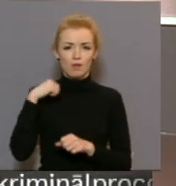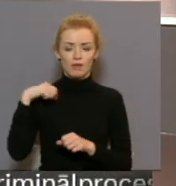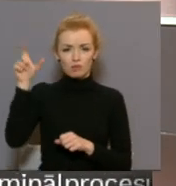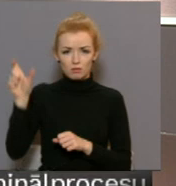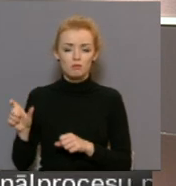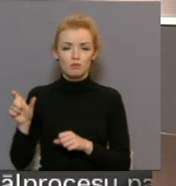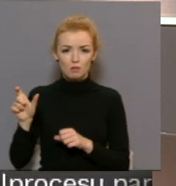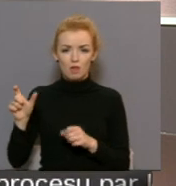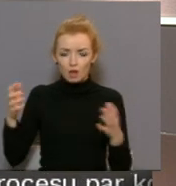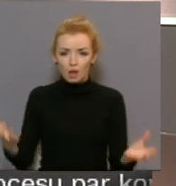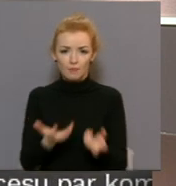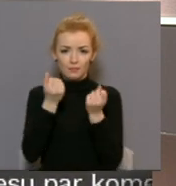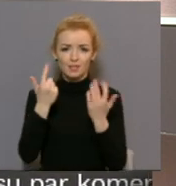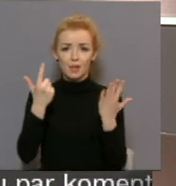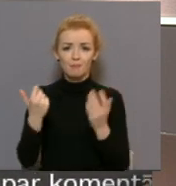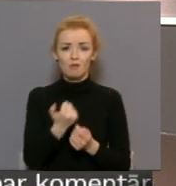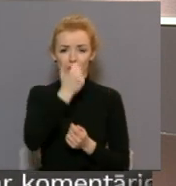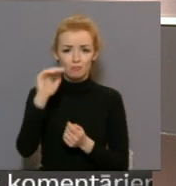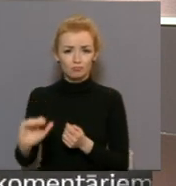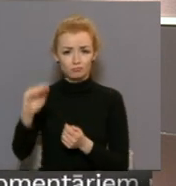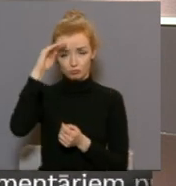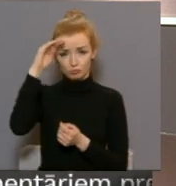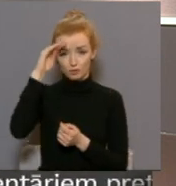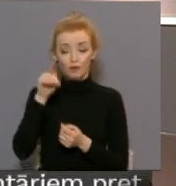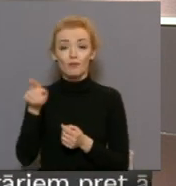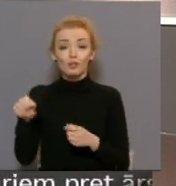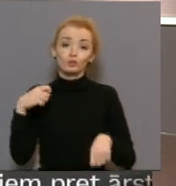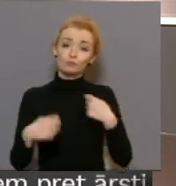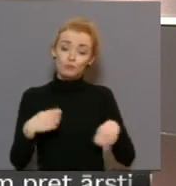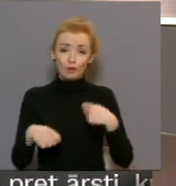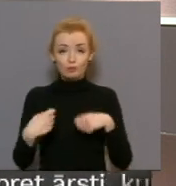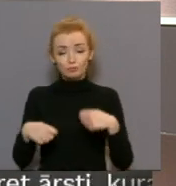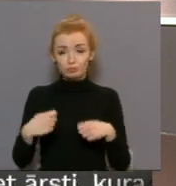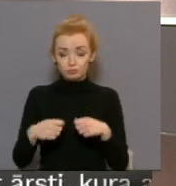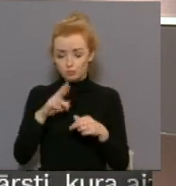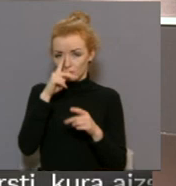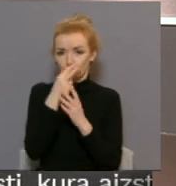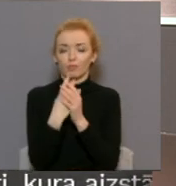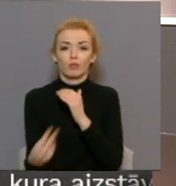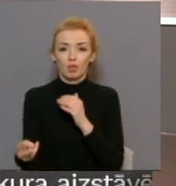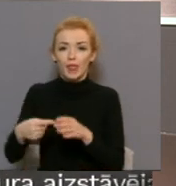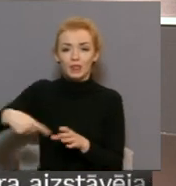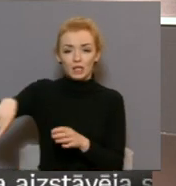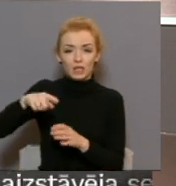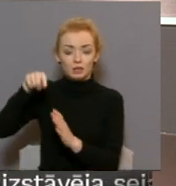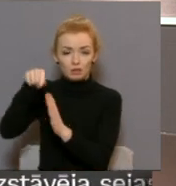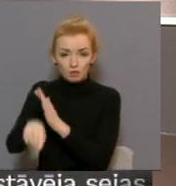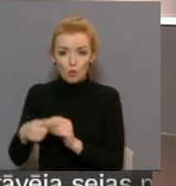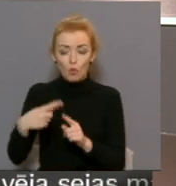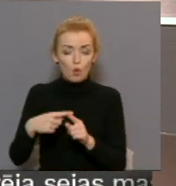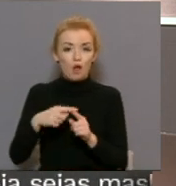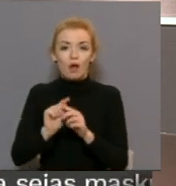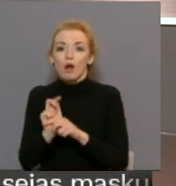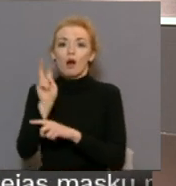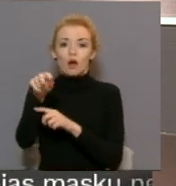ierašanās, izglābūs septiņus gadus vecu zēnu. Viņš spēlējoties bija ieslīdējis vietējā dīķī un pats saviem spēkiem bairs